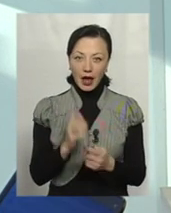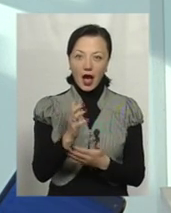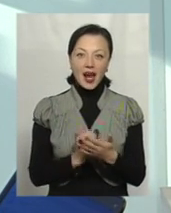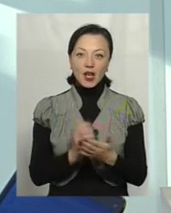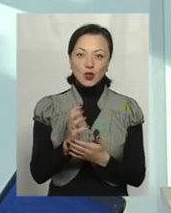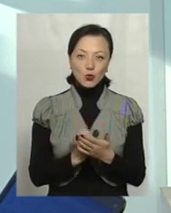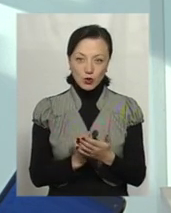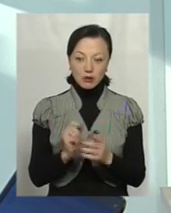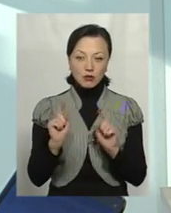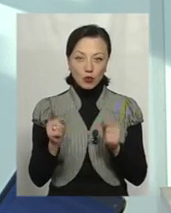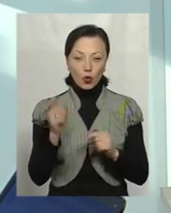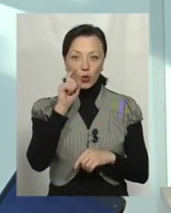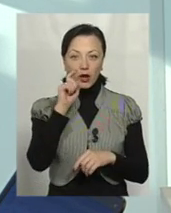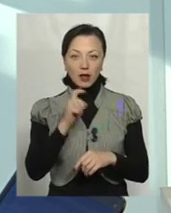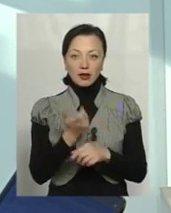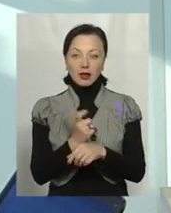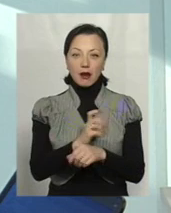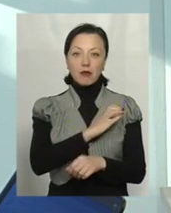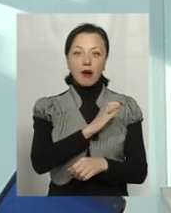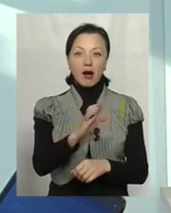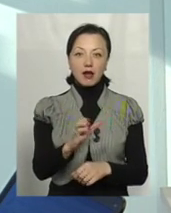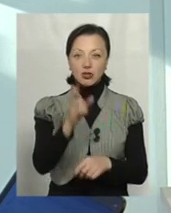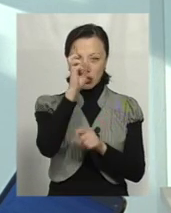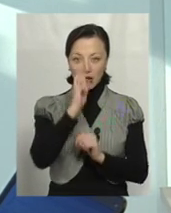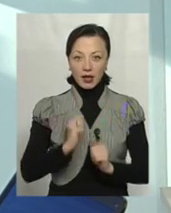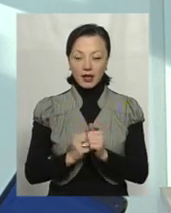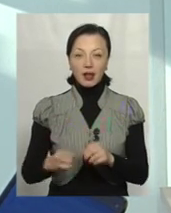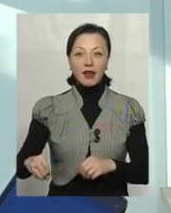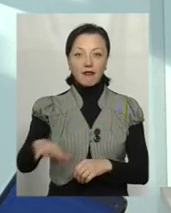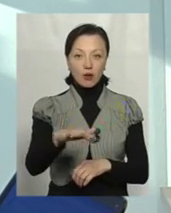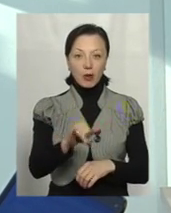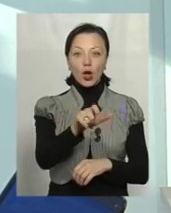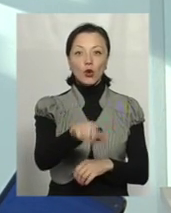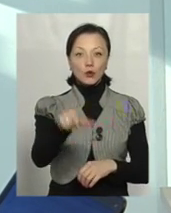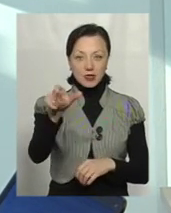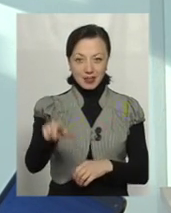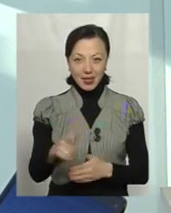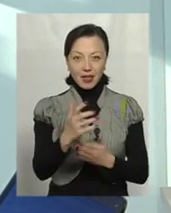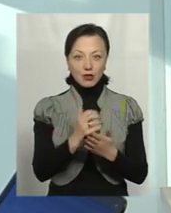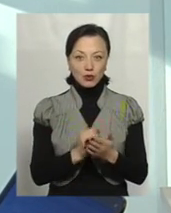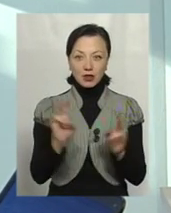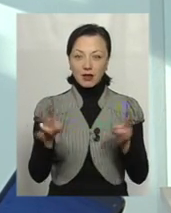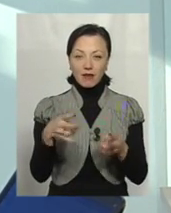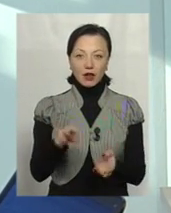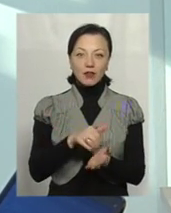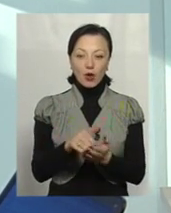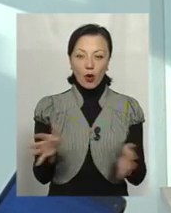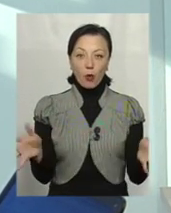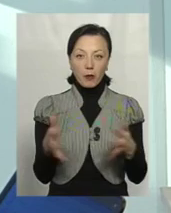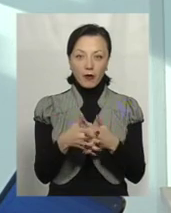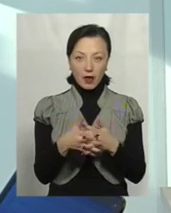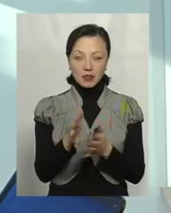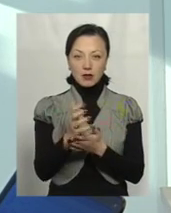Тому що за ресурсами Україна найбагатша країна Європи. Ну і людський ресурс не варто відкидати. Тому числі комбінація